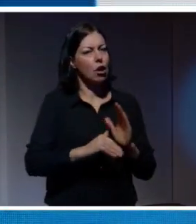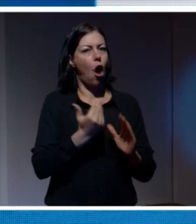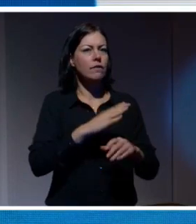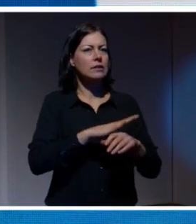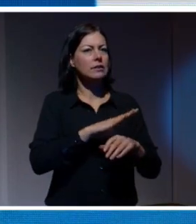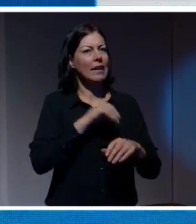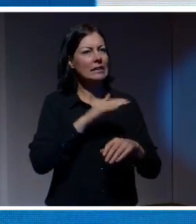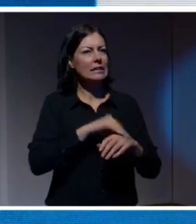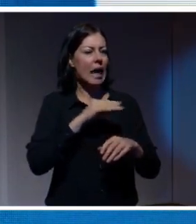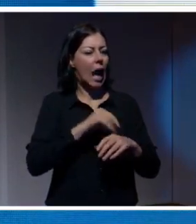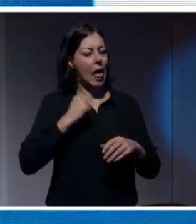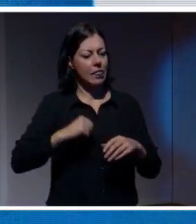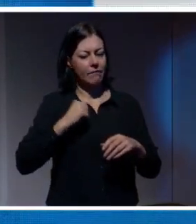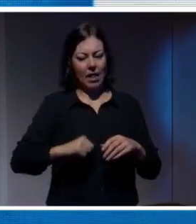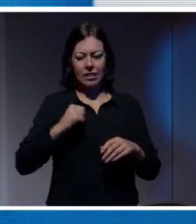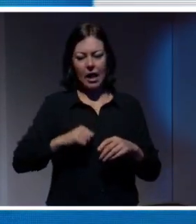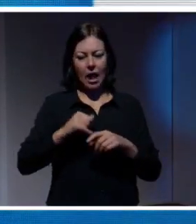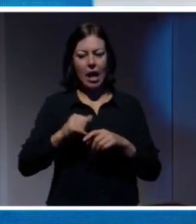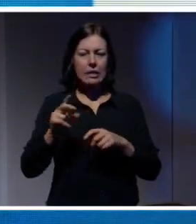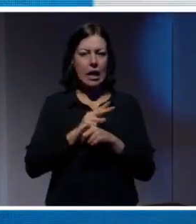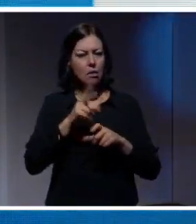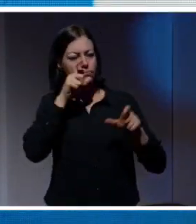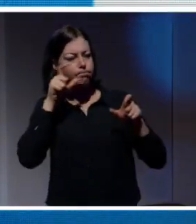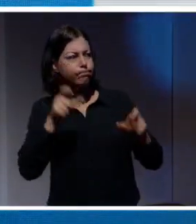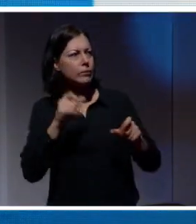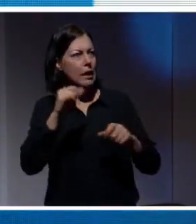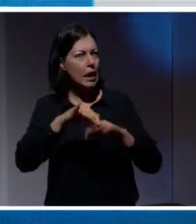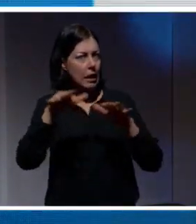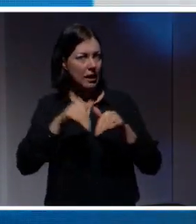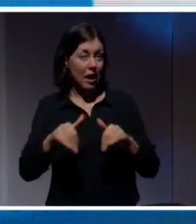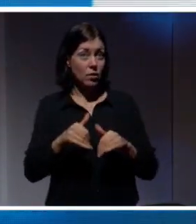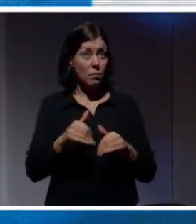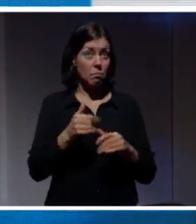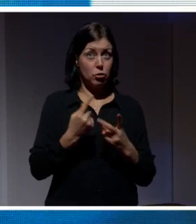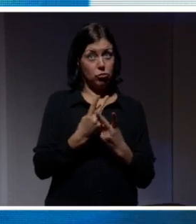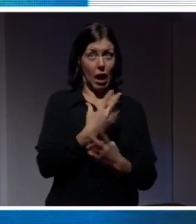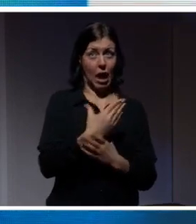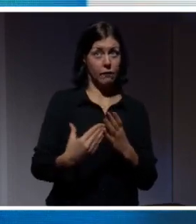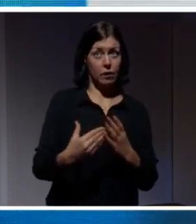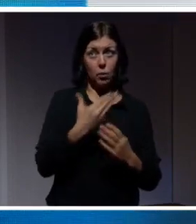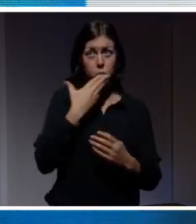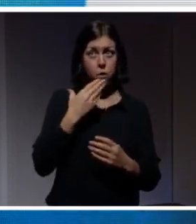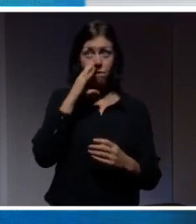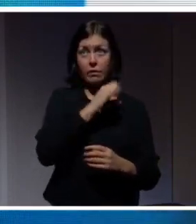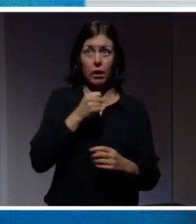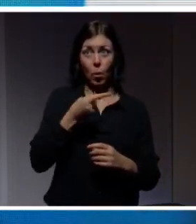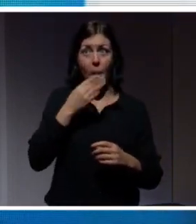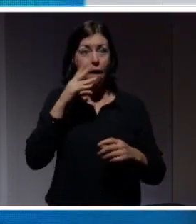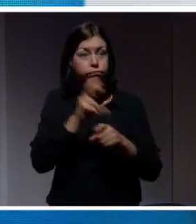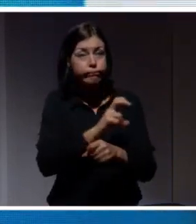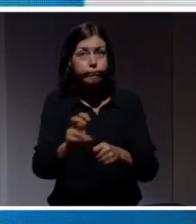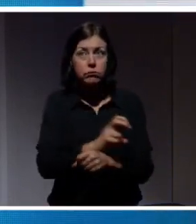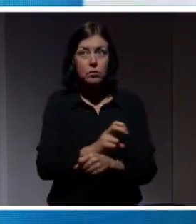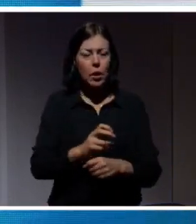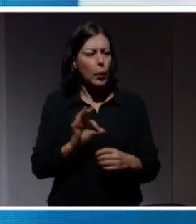känner sig övervakade på nätet. Det är väl då ungefär hälften som inte har fattat att de är övervakade, för det är vi väl ändå trots allt allihop.